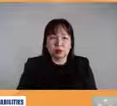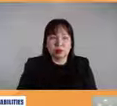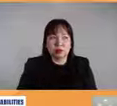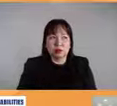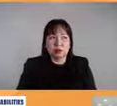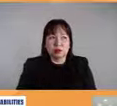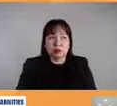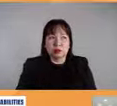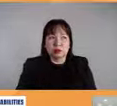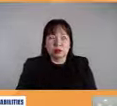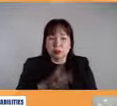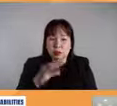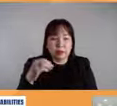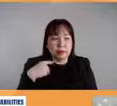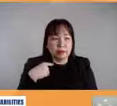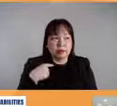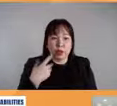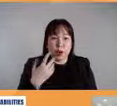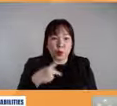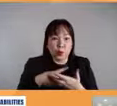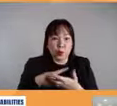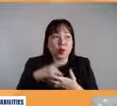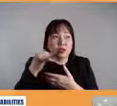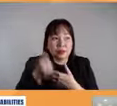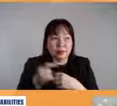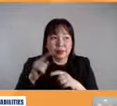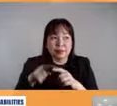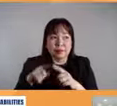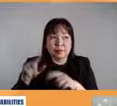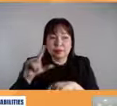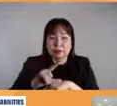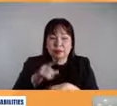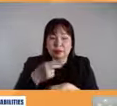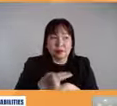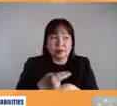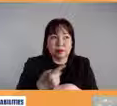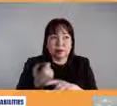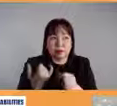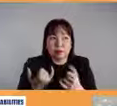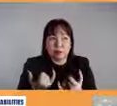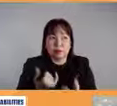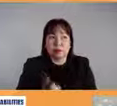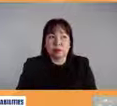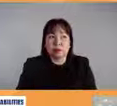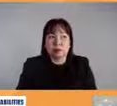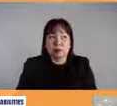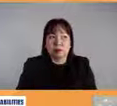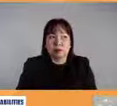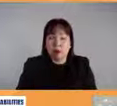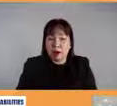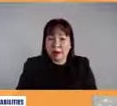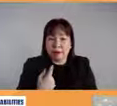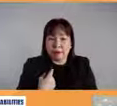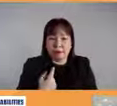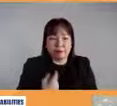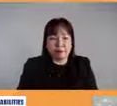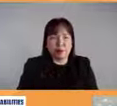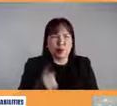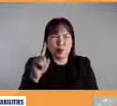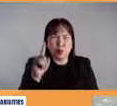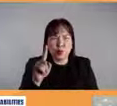project sa livelihood na as of this time, meron kamina 100